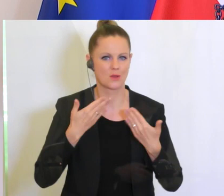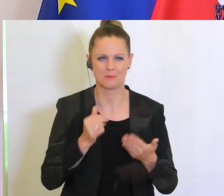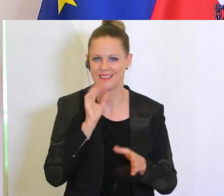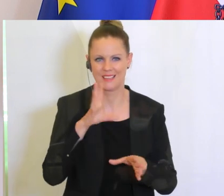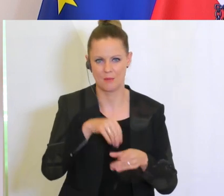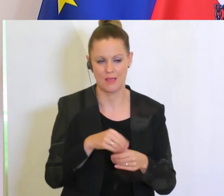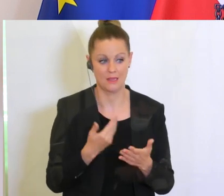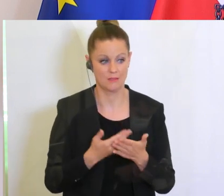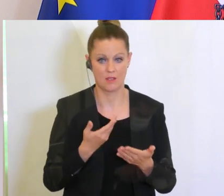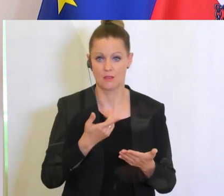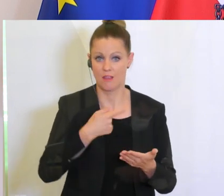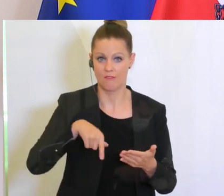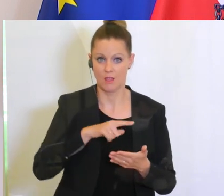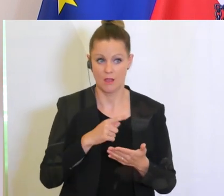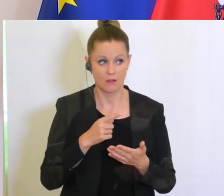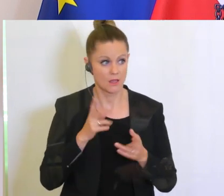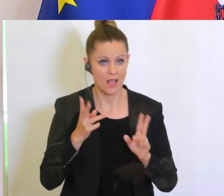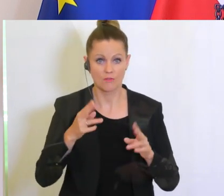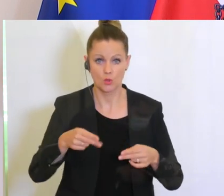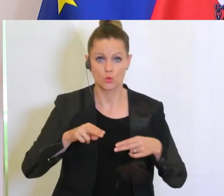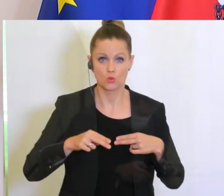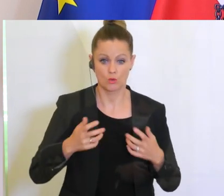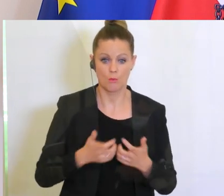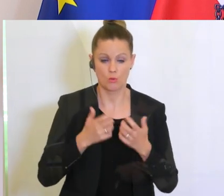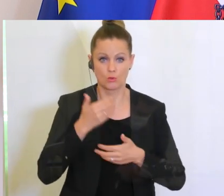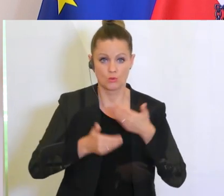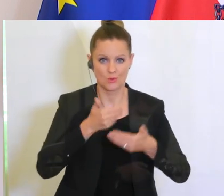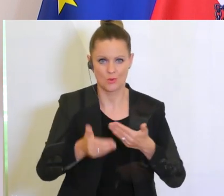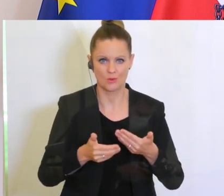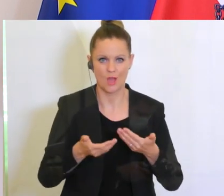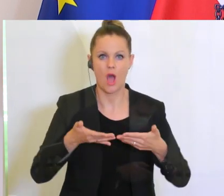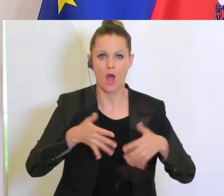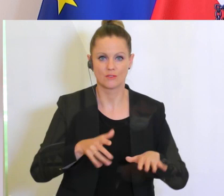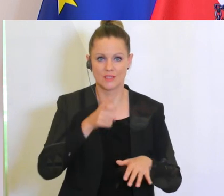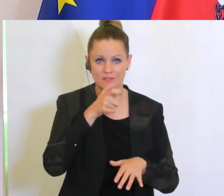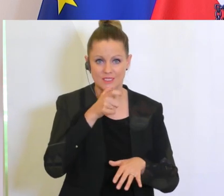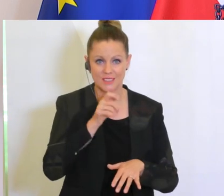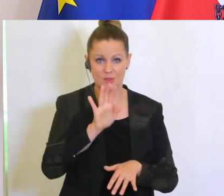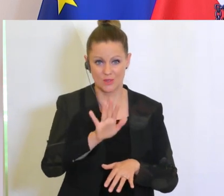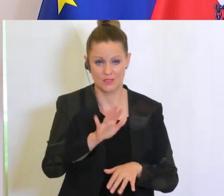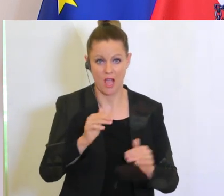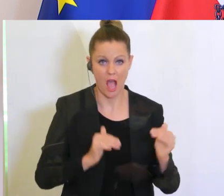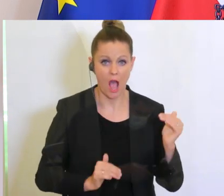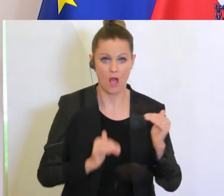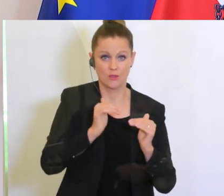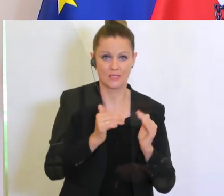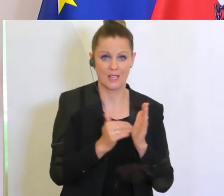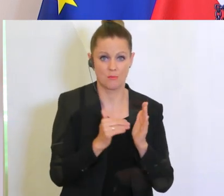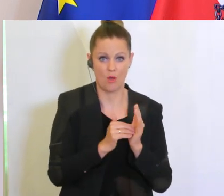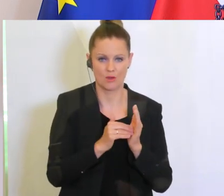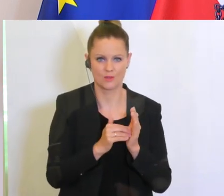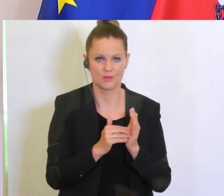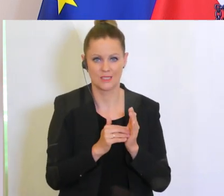die wir daher gesehen haben, um wieder in Produktion zu kommen, ist, diesen Ausfall der Versicherung zu kompensieren durch ein